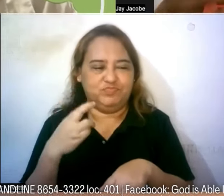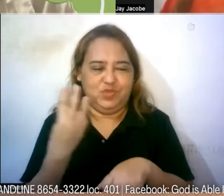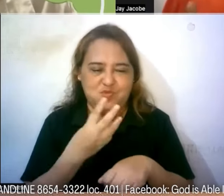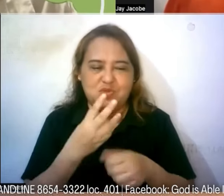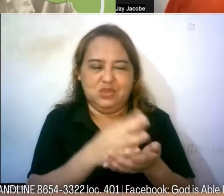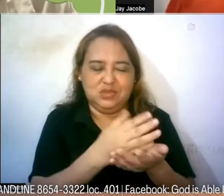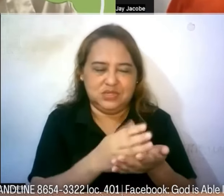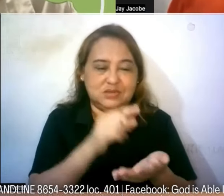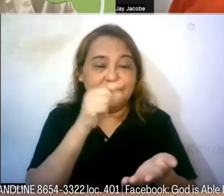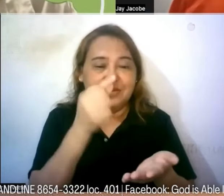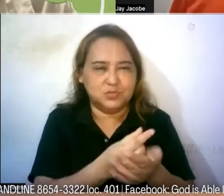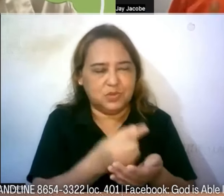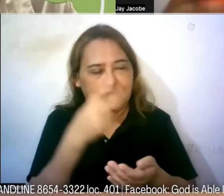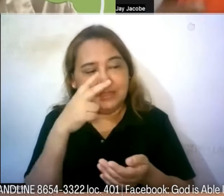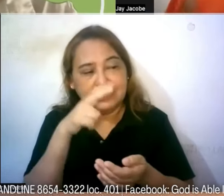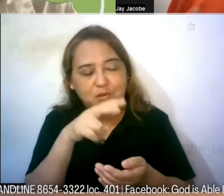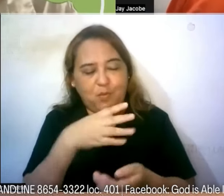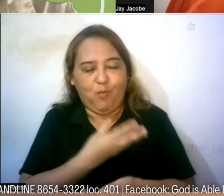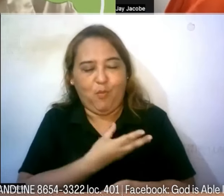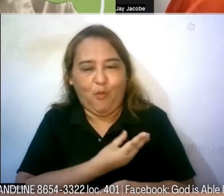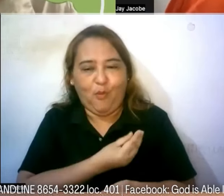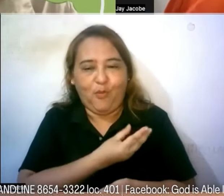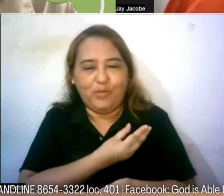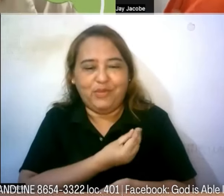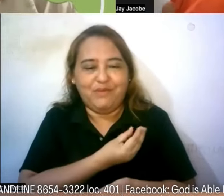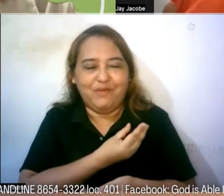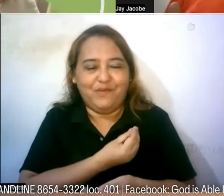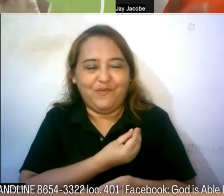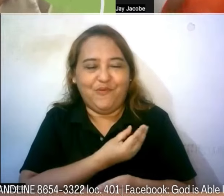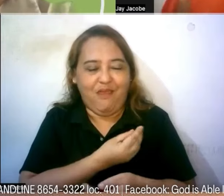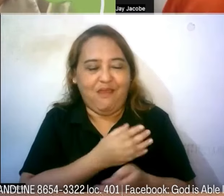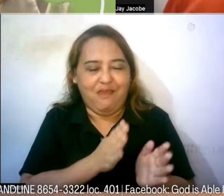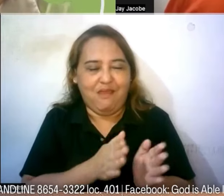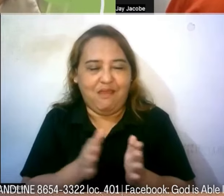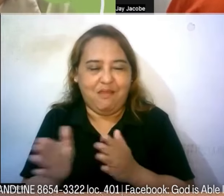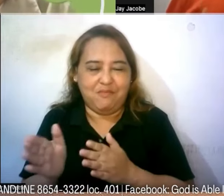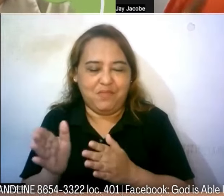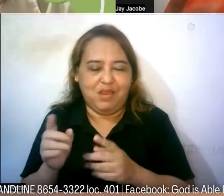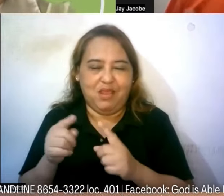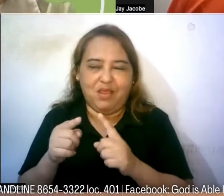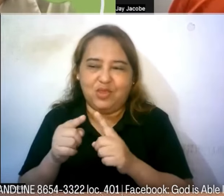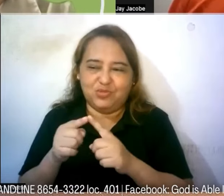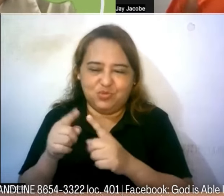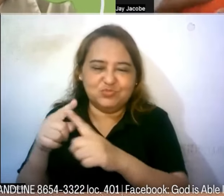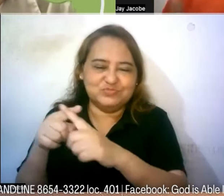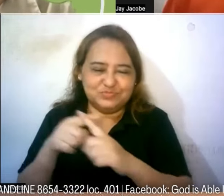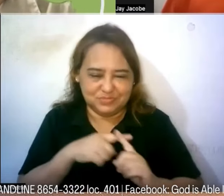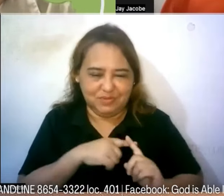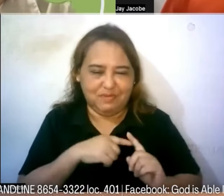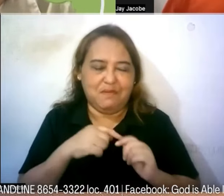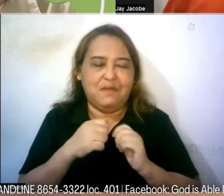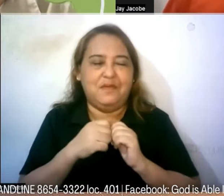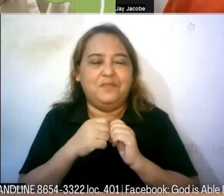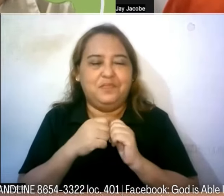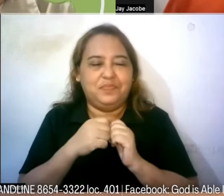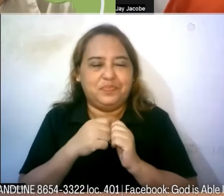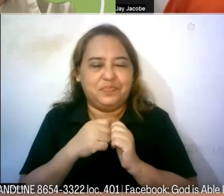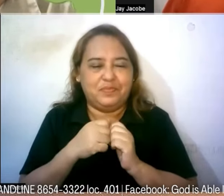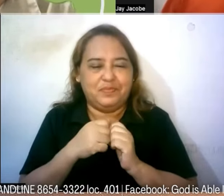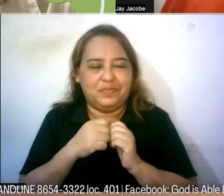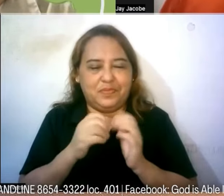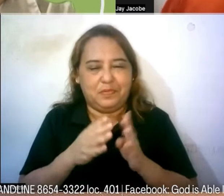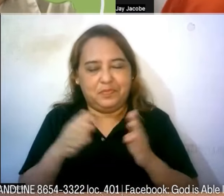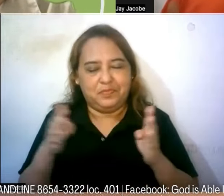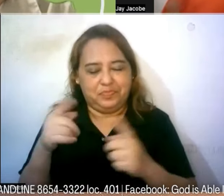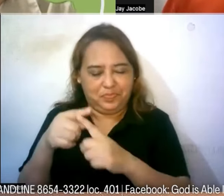na pinalalamod na po ng Lord at tinahanda na po ang kanyang puso para matanggap niya po ang dakilang biyaya ang dakilang kaligtasan na inaalok ng